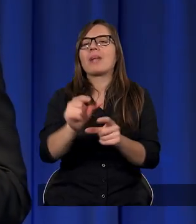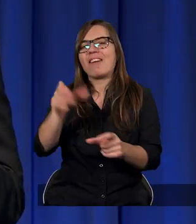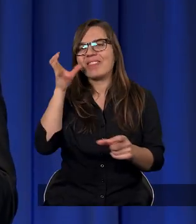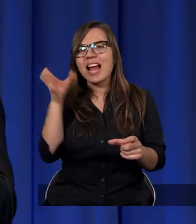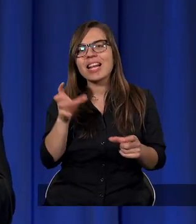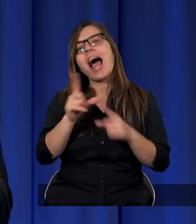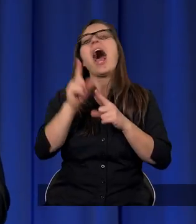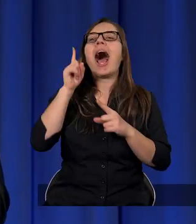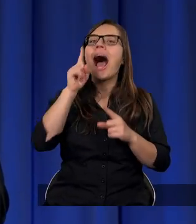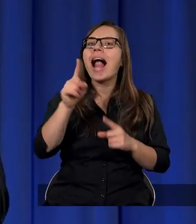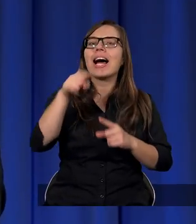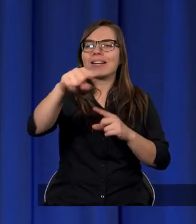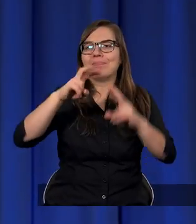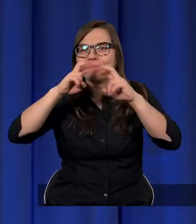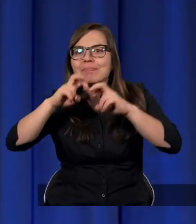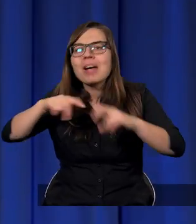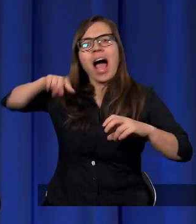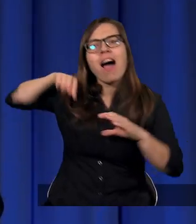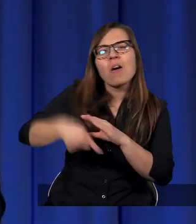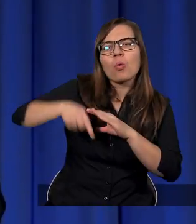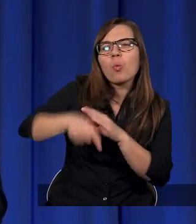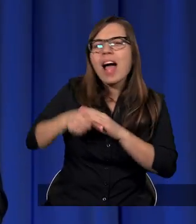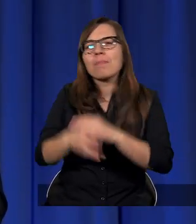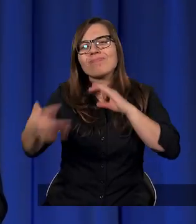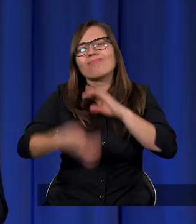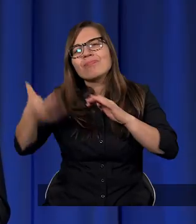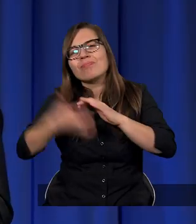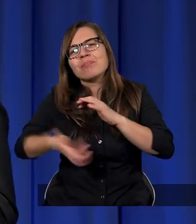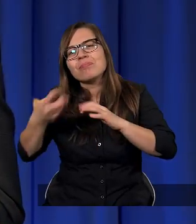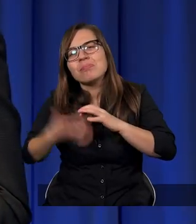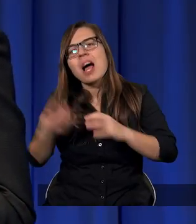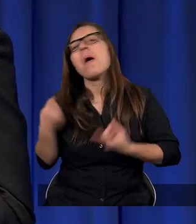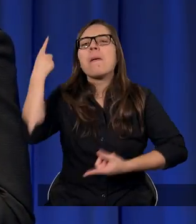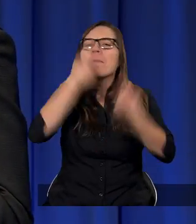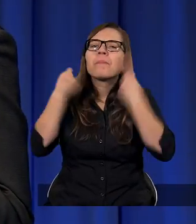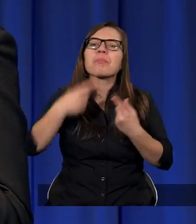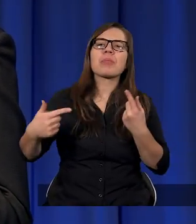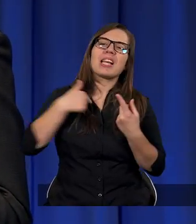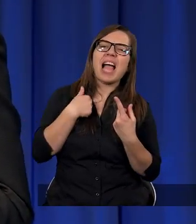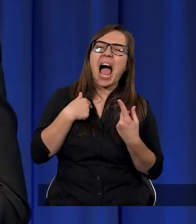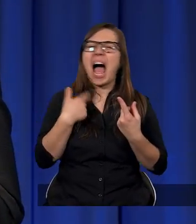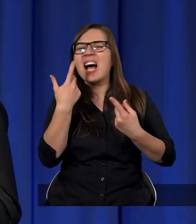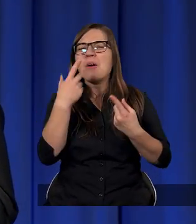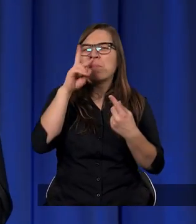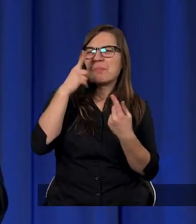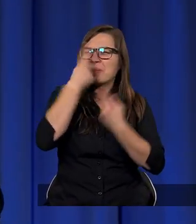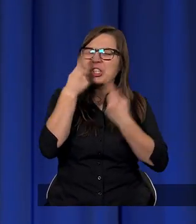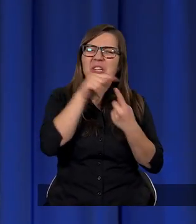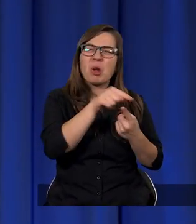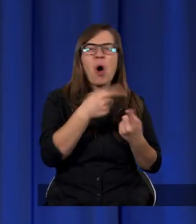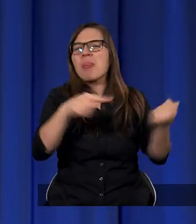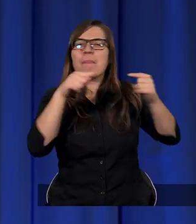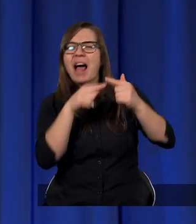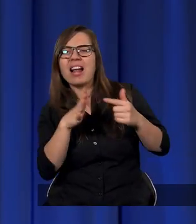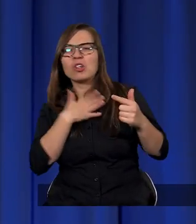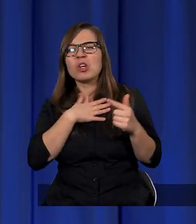Jednak dopiero gdy zaczynamy badać głębiej, gdy mija czas, kiedy człowiek zaczyna się ścierać z innymi poglądami, z ludźmi, którzy